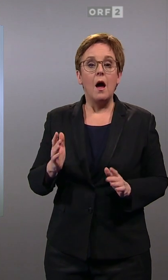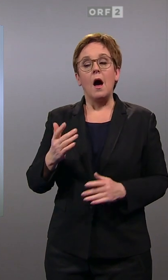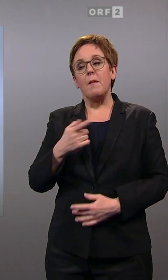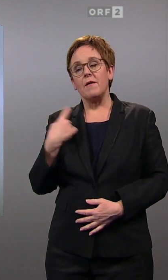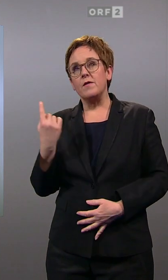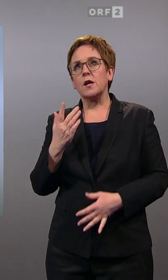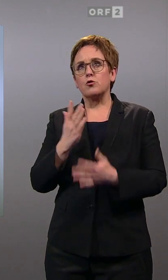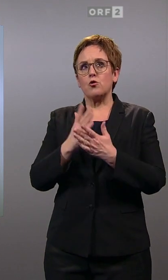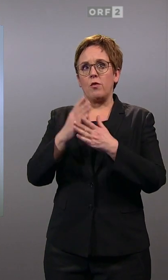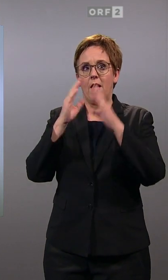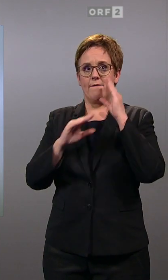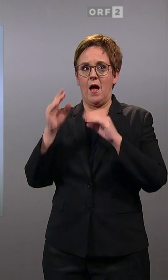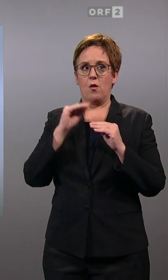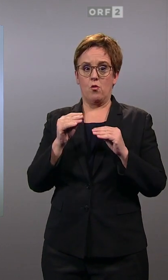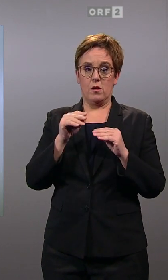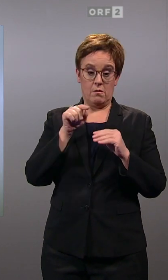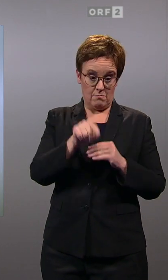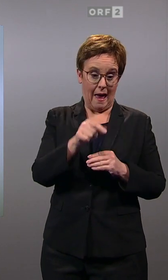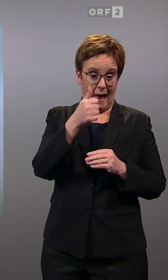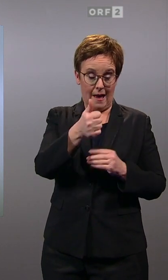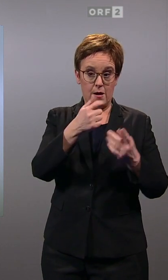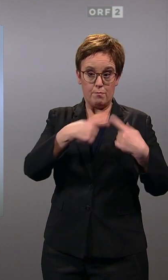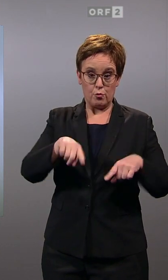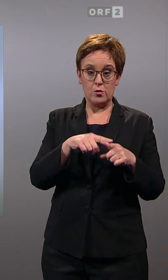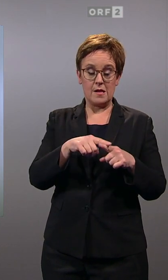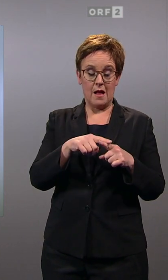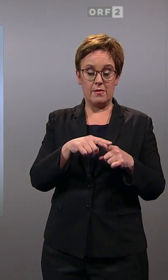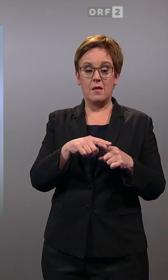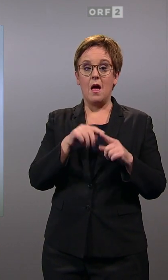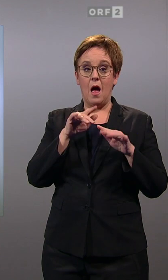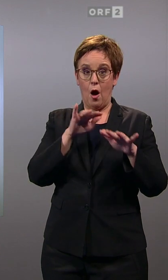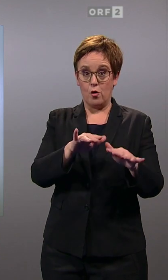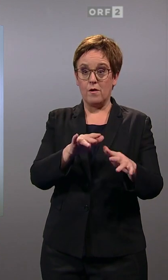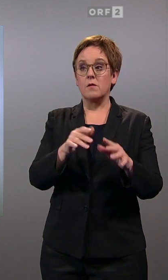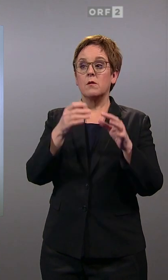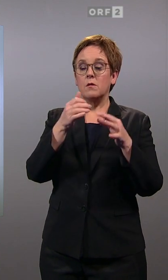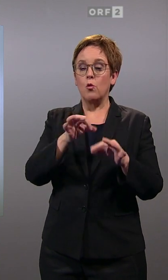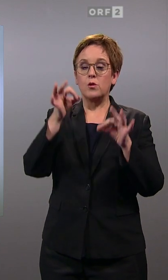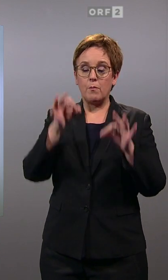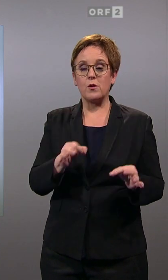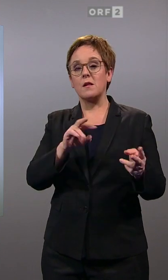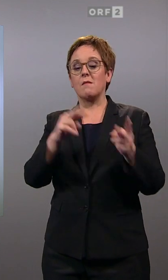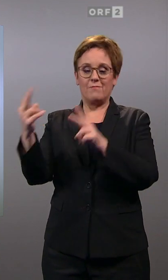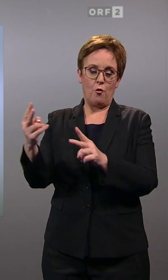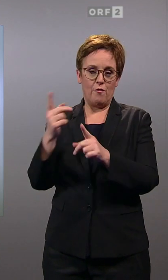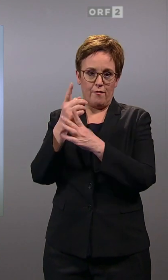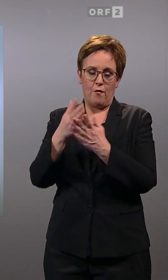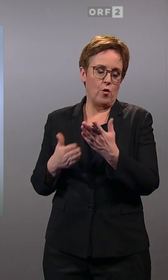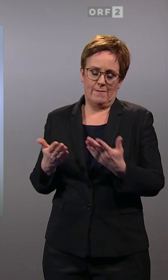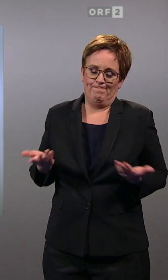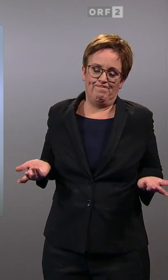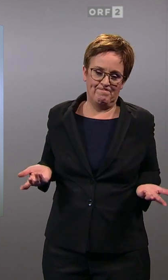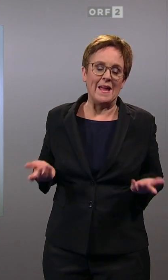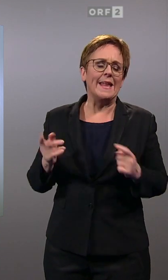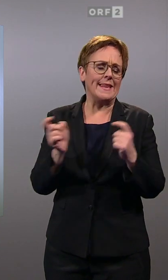sagt schon, direkte Auswirkungen, die dann mit großer Verlässlichkeit auch eintreffen, die gibt es nicht. Diskussionen,